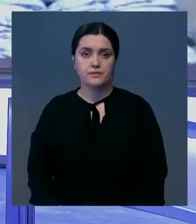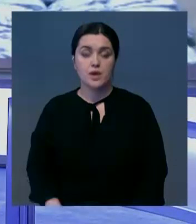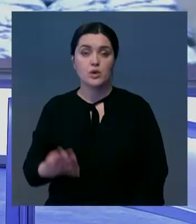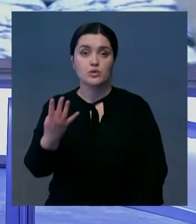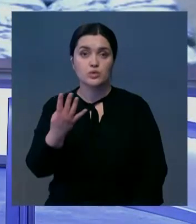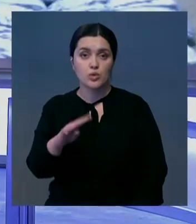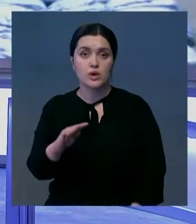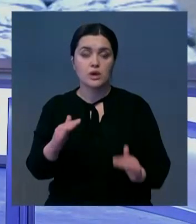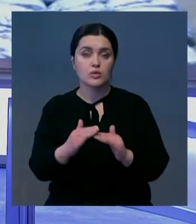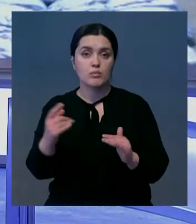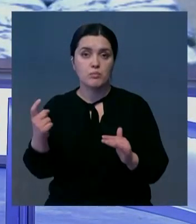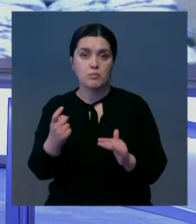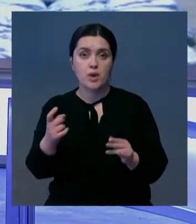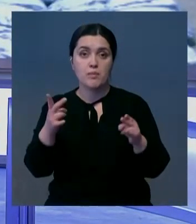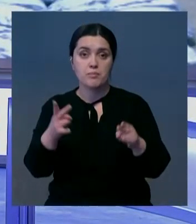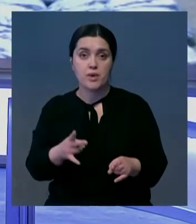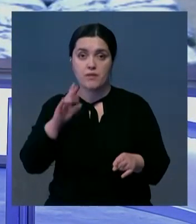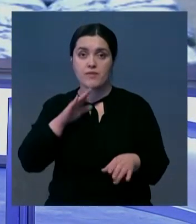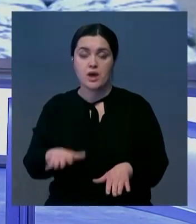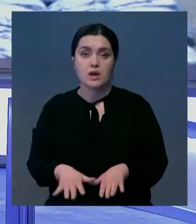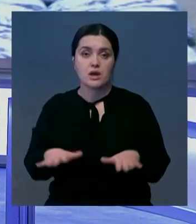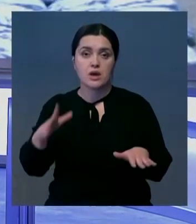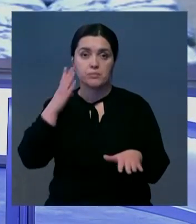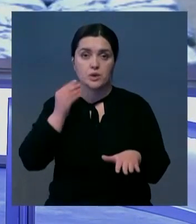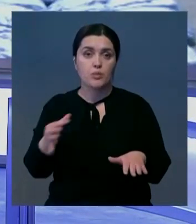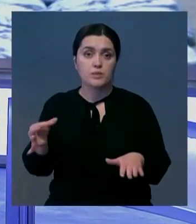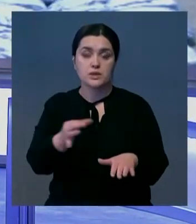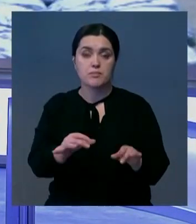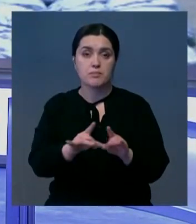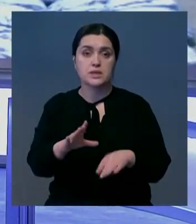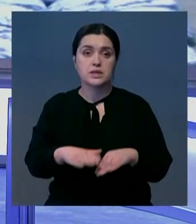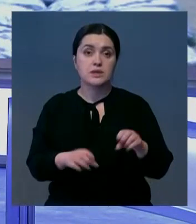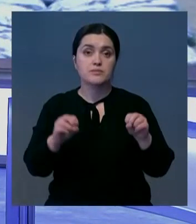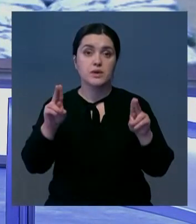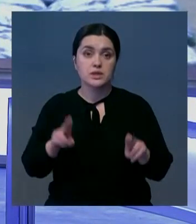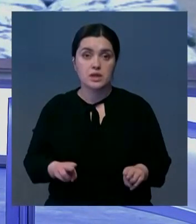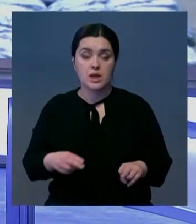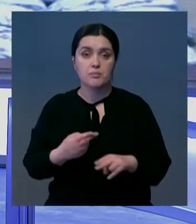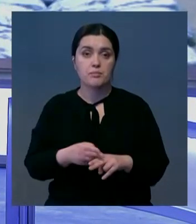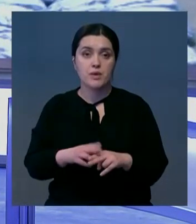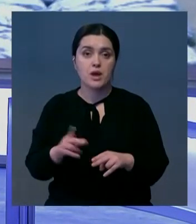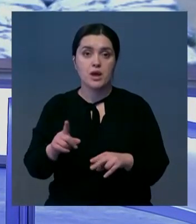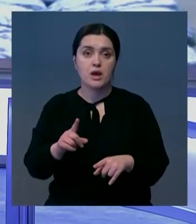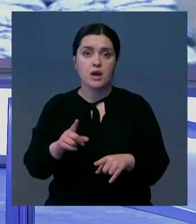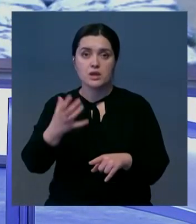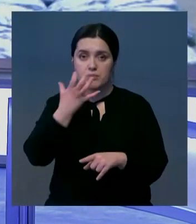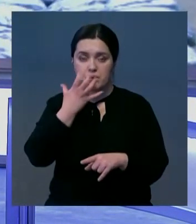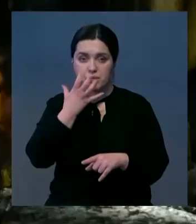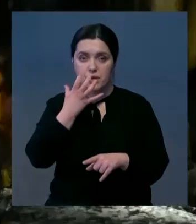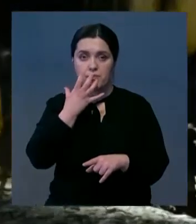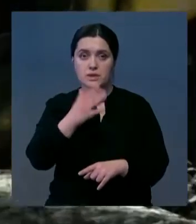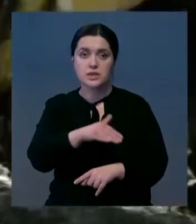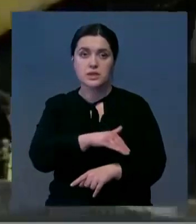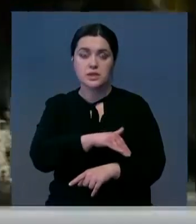40 частных подворей пострадали от разлива талой воды в Алматинской области. Специалисты говорят, происшествие вызвано резким